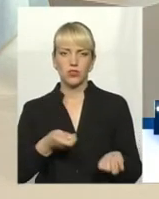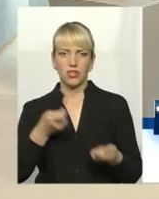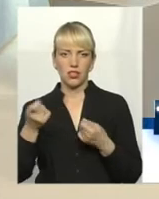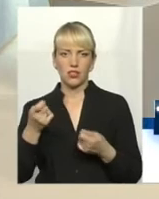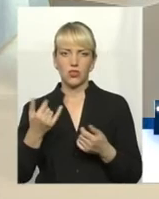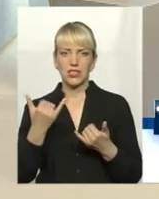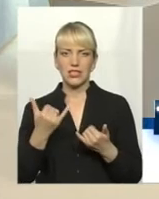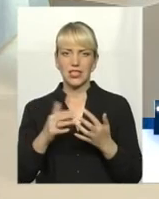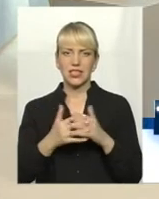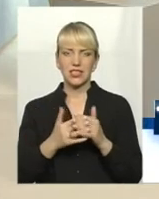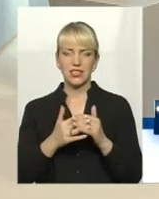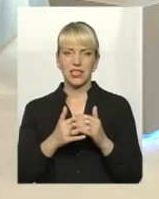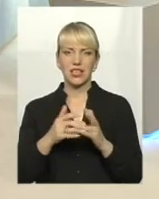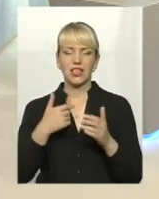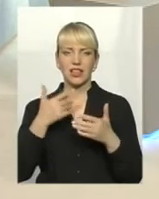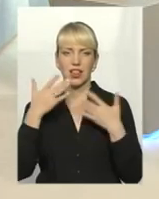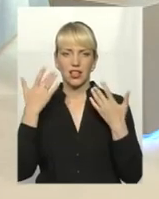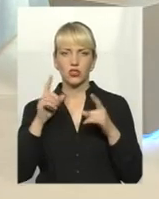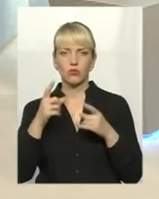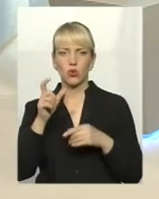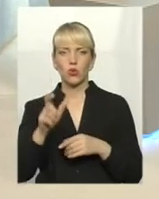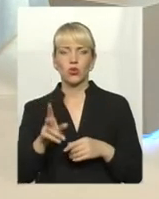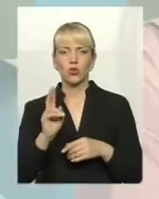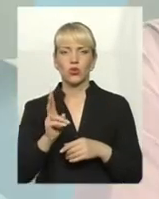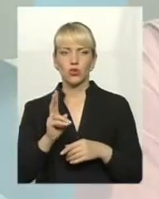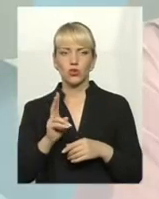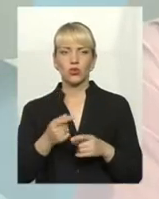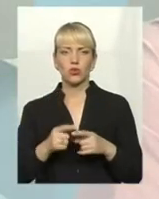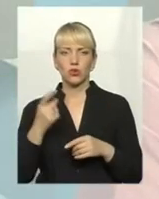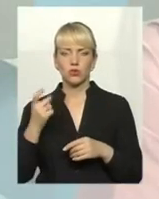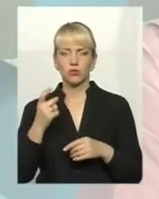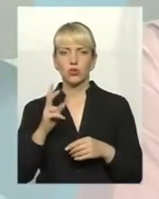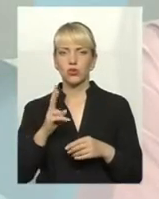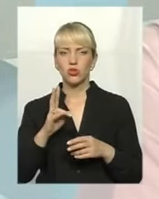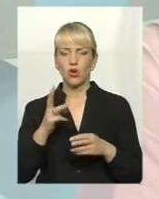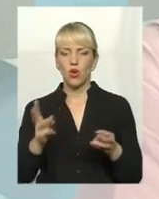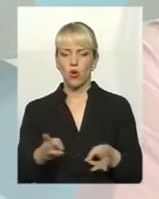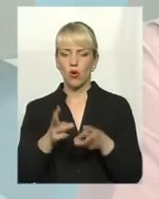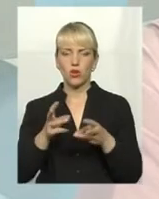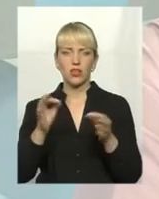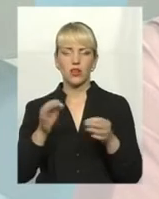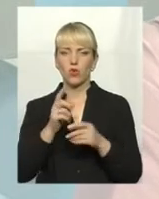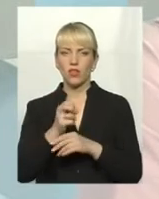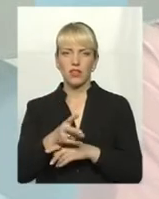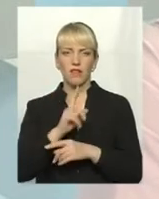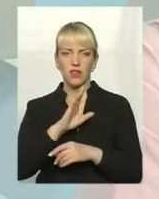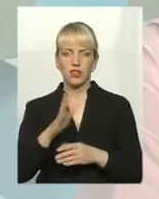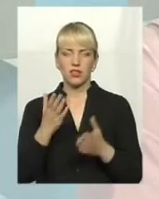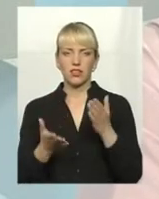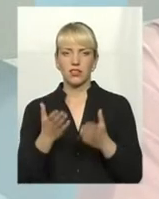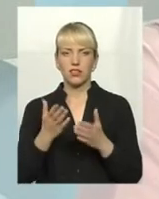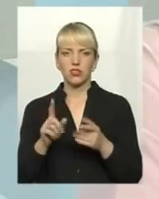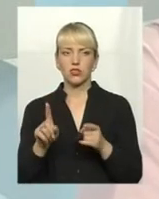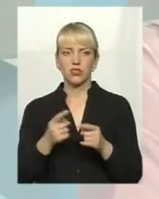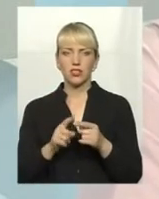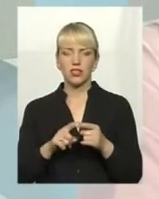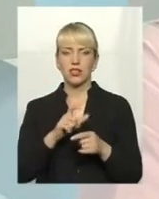зараз в селах, знаєте, трошки легше нам, тому що те людина, який він настоящий господар, він ніколи те, що горить, він ніколи не викине. Якщо це якийсь хмис,